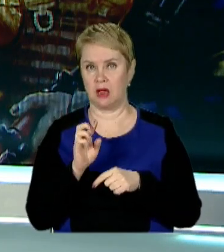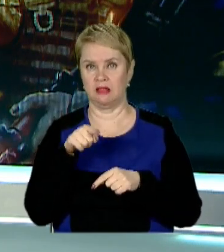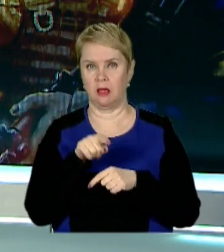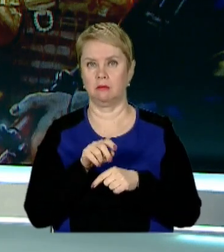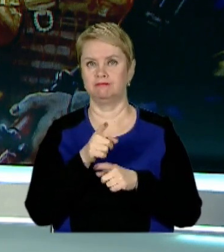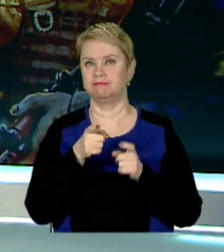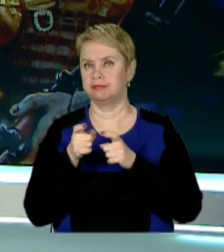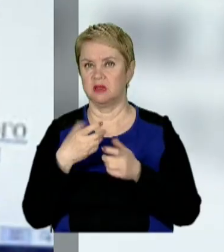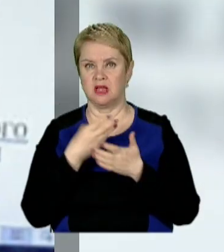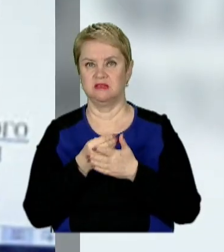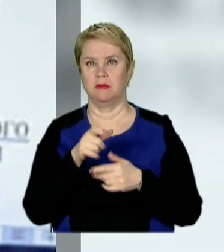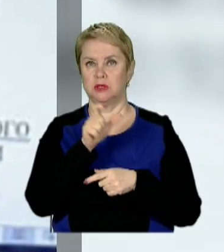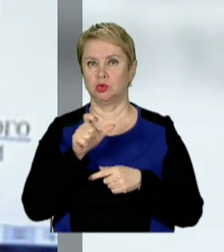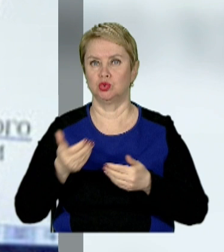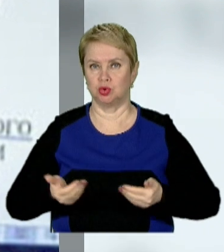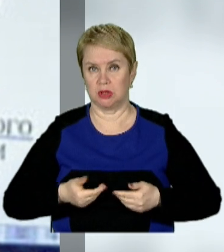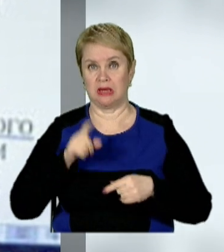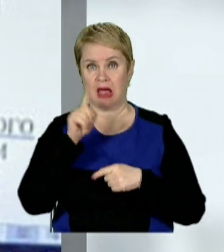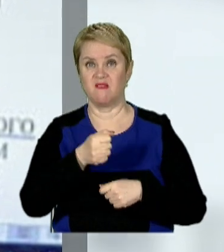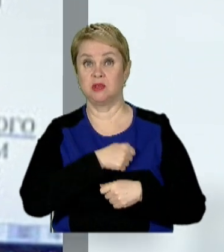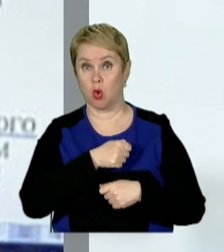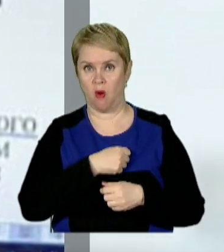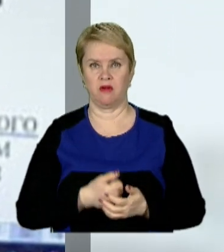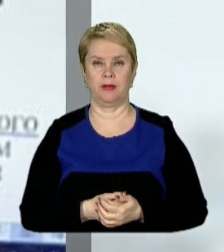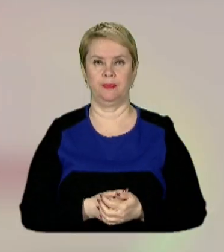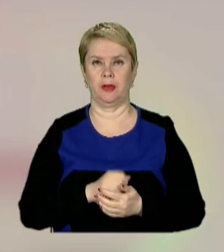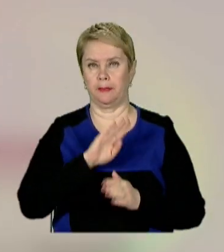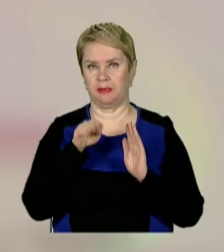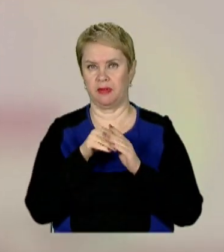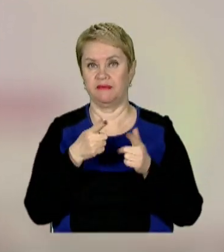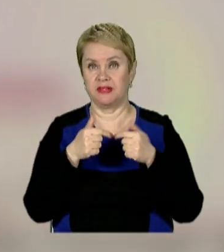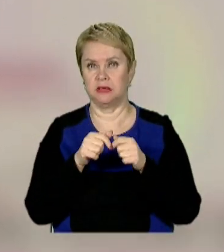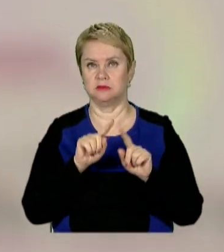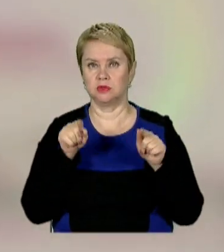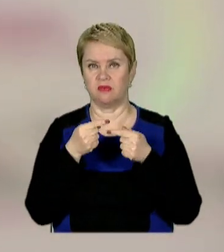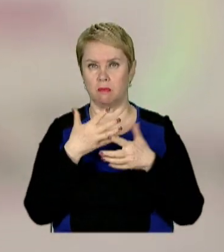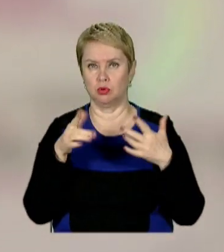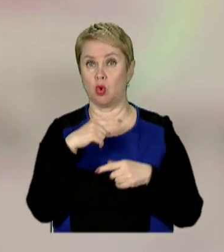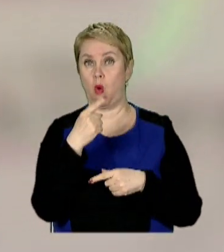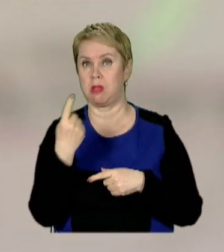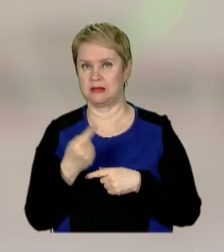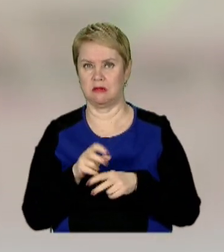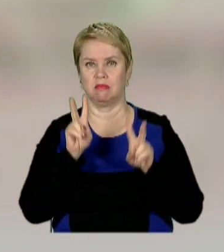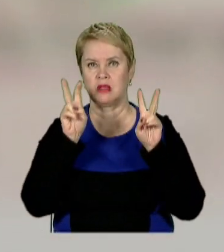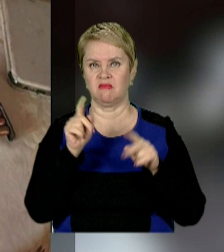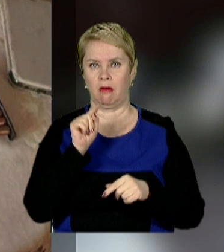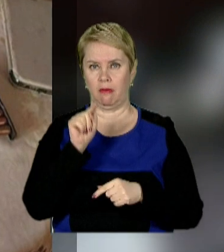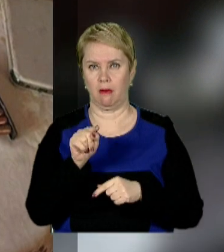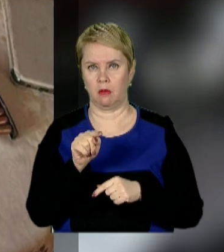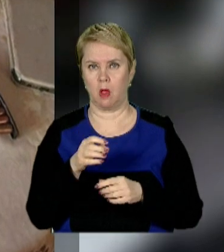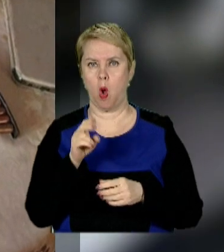Ті вирбували до своїх лав місцевих жителів і навіть військових. Підпільні філії створили у більшості областей. Назвали їх